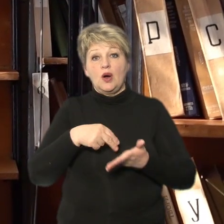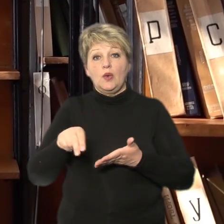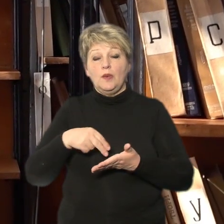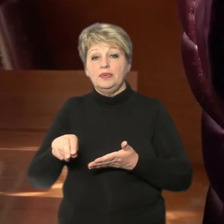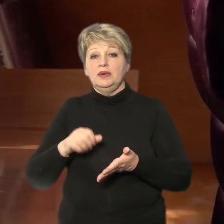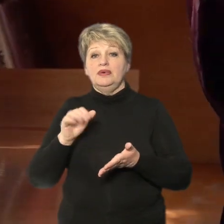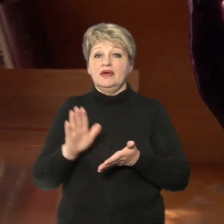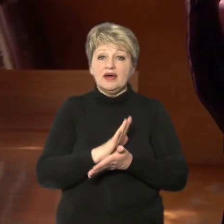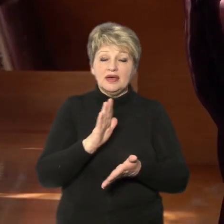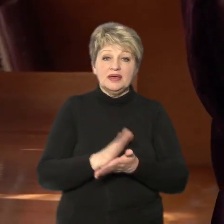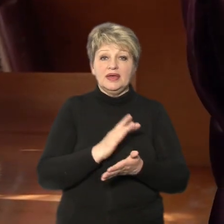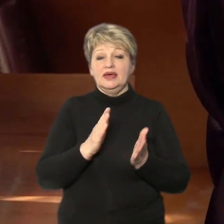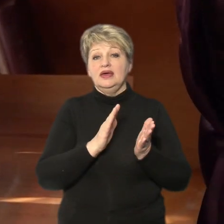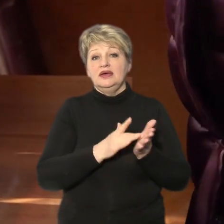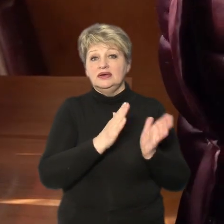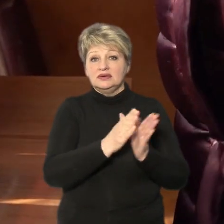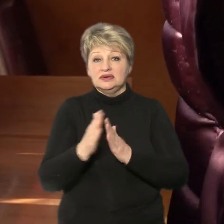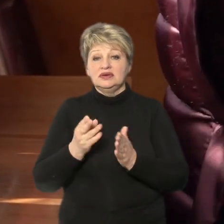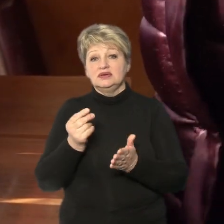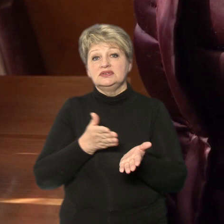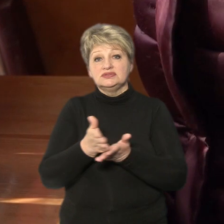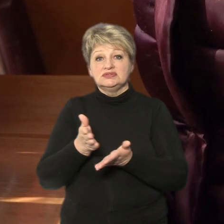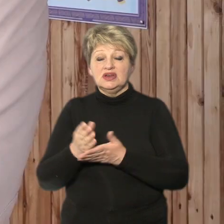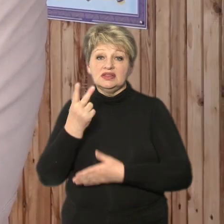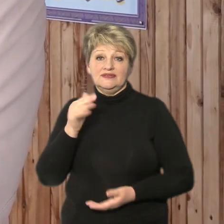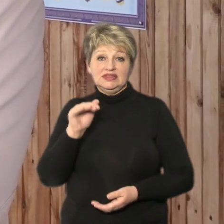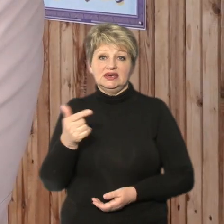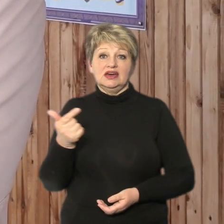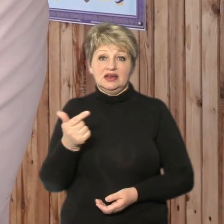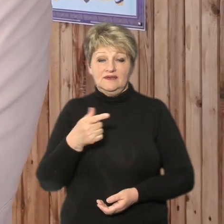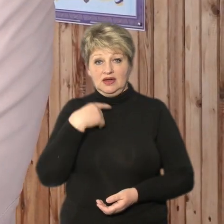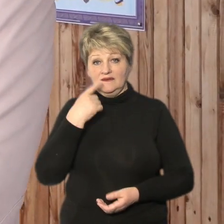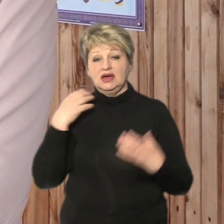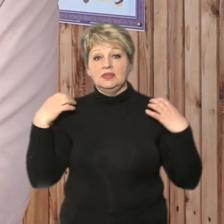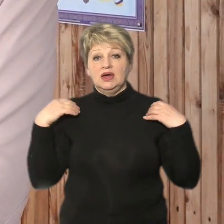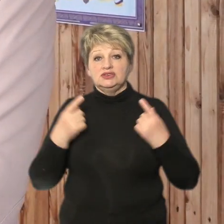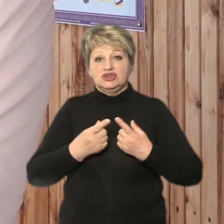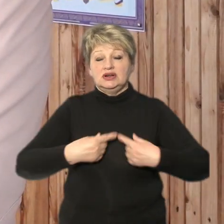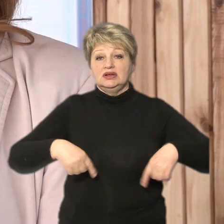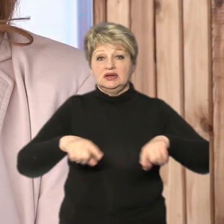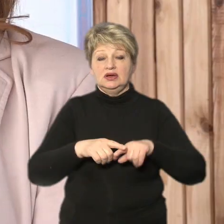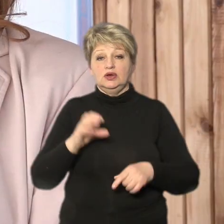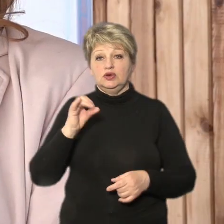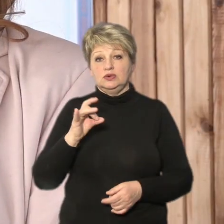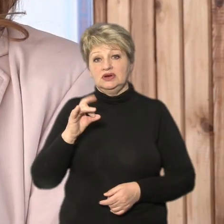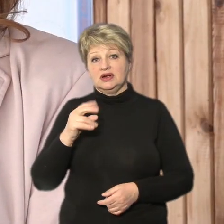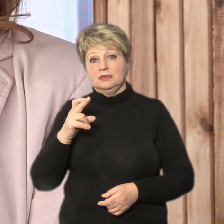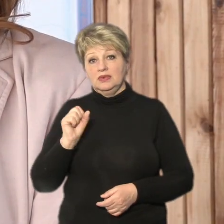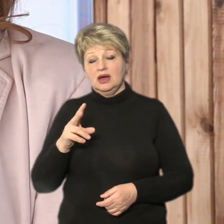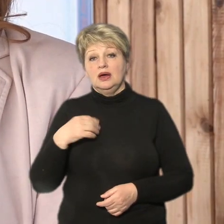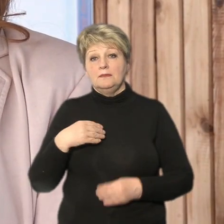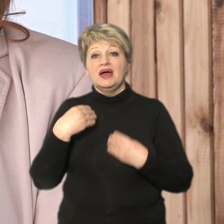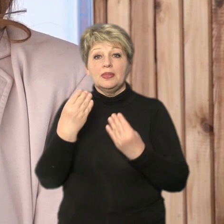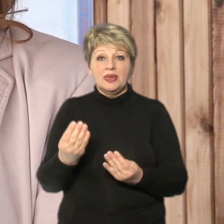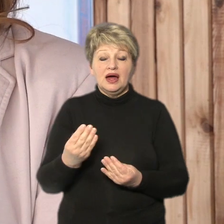книжок на кожну із п'яти бібліотек громади спрямували по дві тисячі гривень, каже начальниця відділу освіти Юлія Рибак. Ми дали їм на